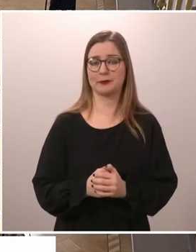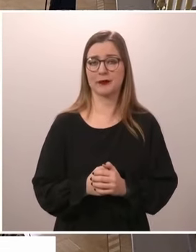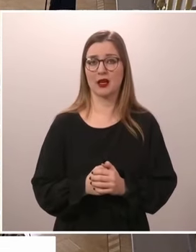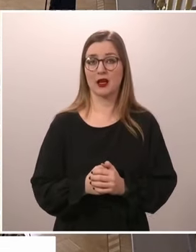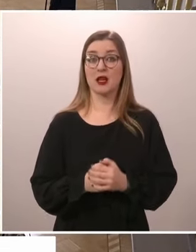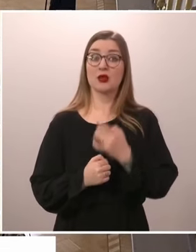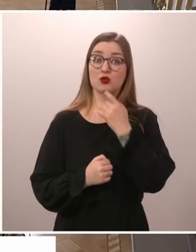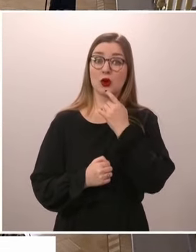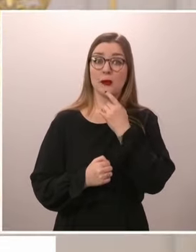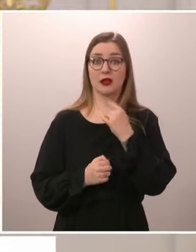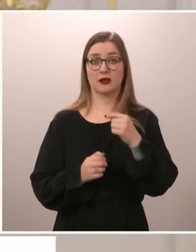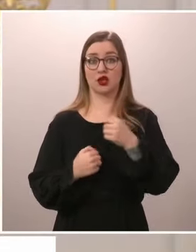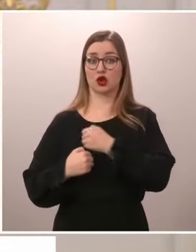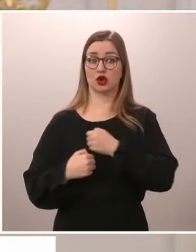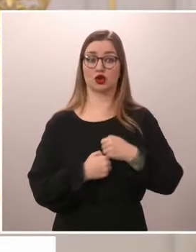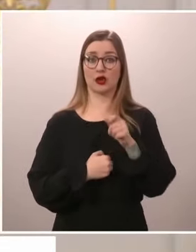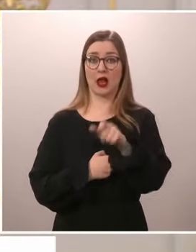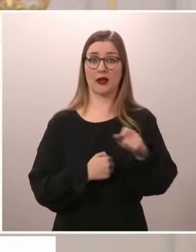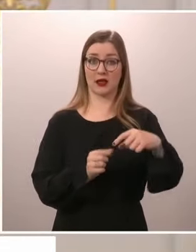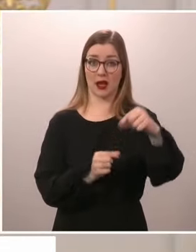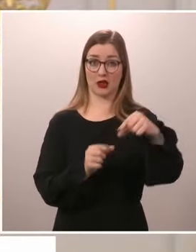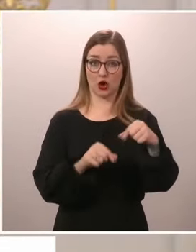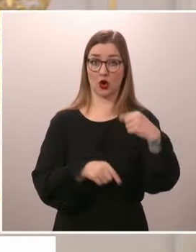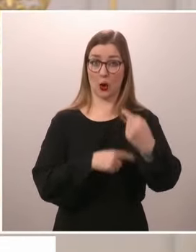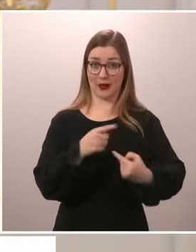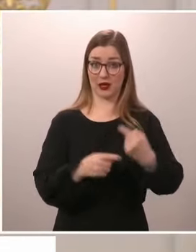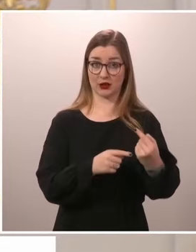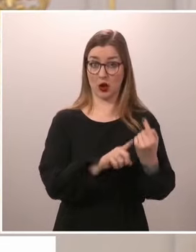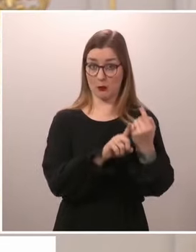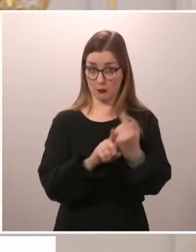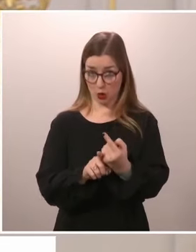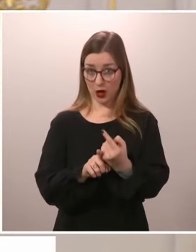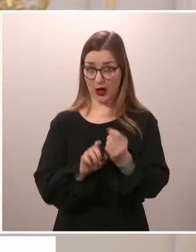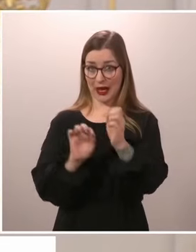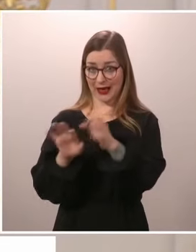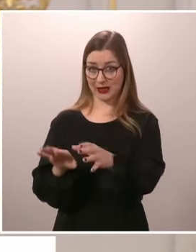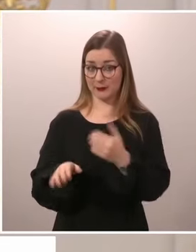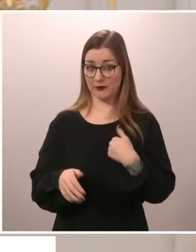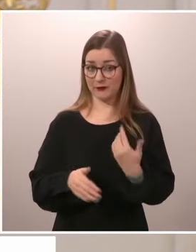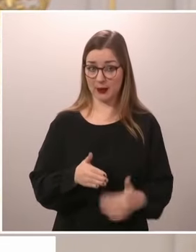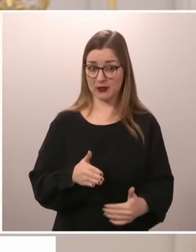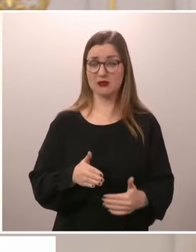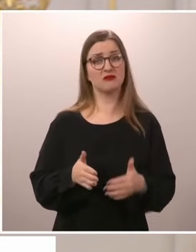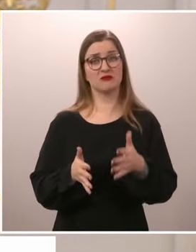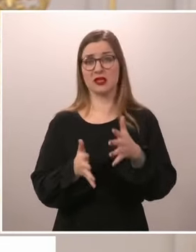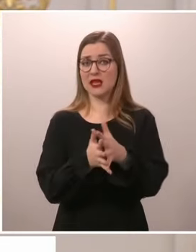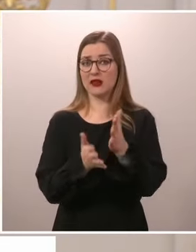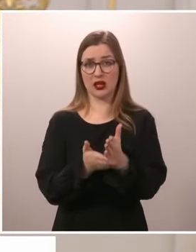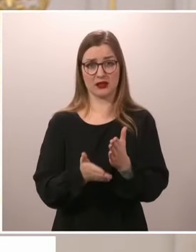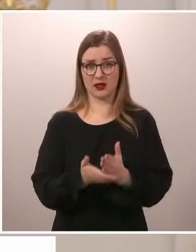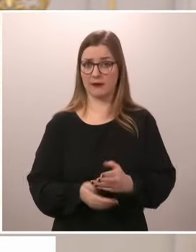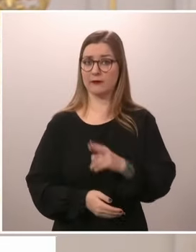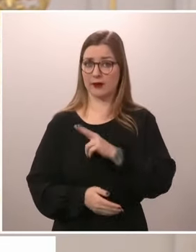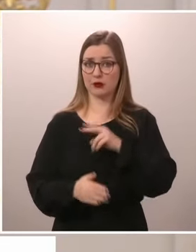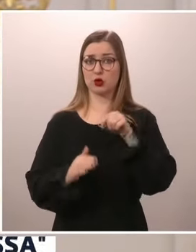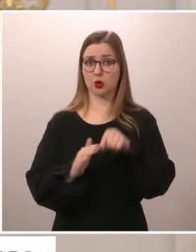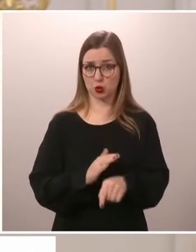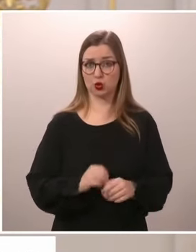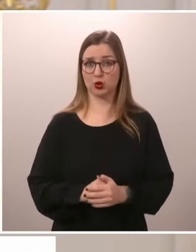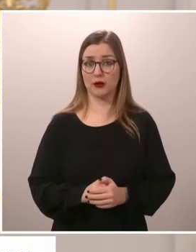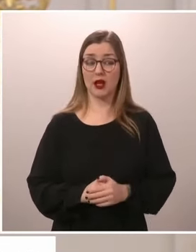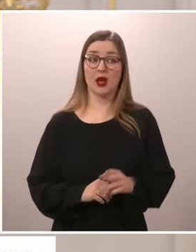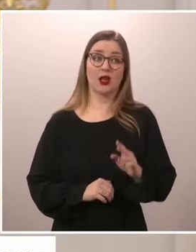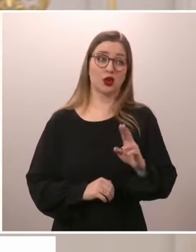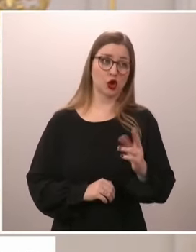NATO-operaatioihin? Se on ilman muuta selvää, ja sehän lähtee tietysti siitä, että se on osa meidän velvollisuutta. Toisaalta me olemme lähettäneet